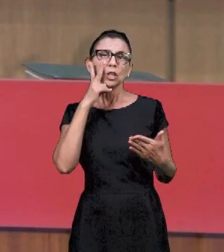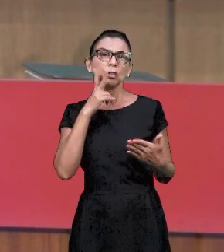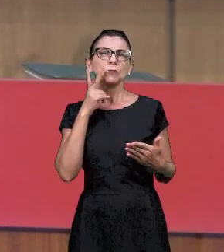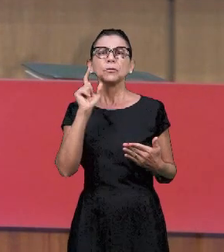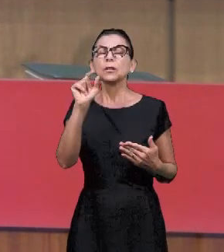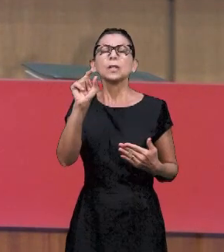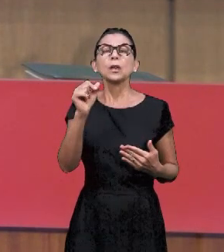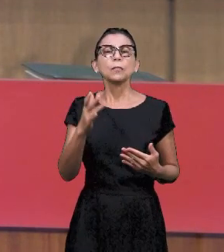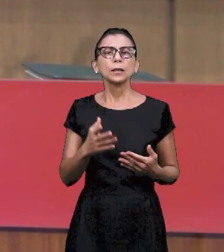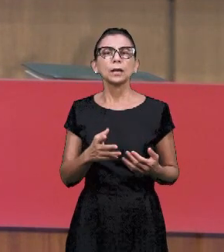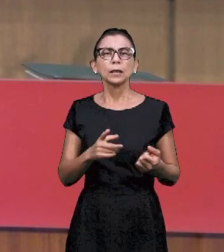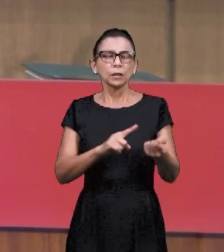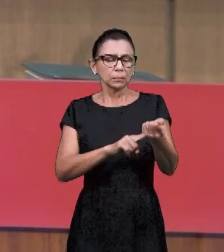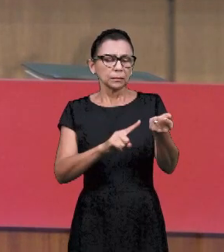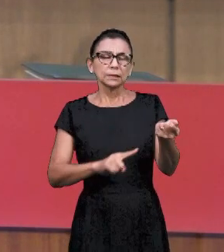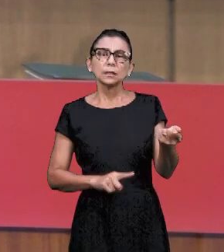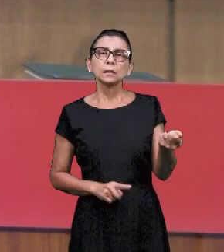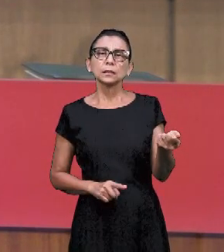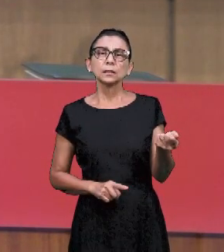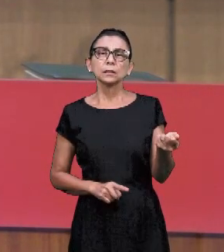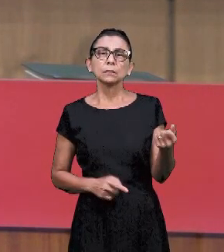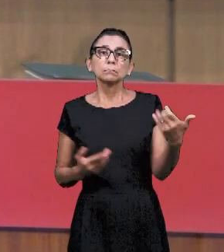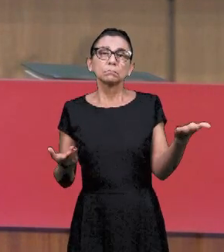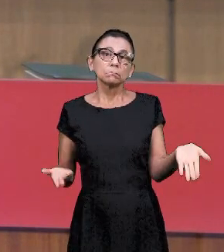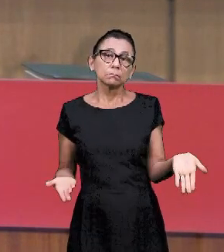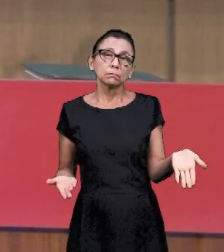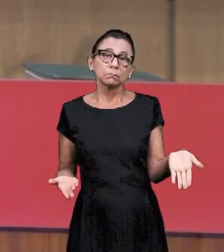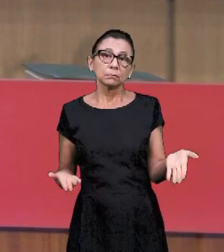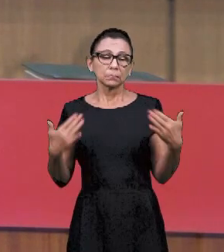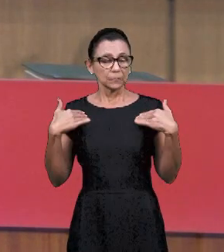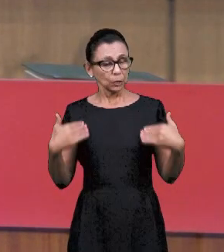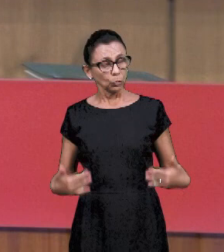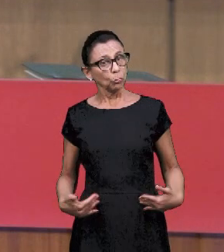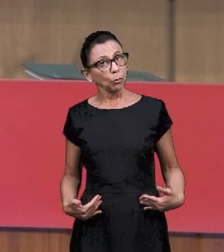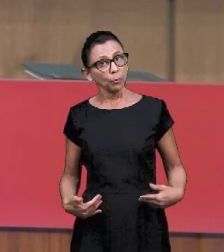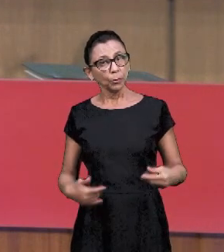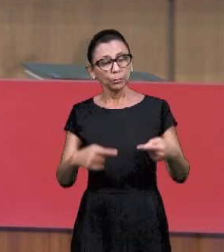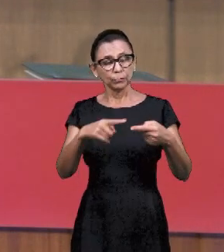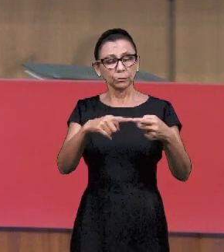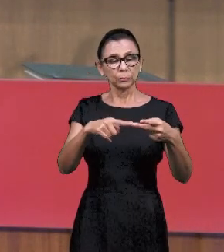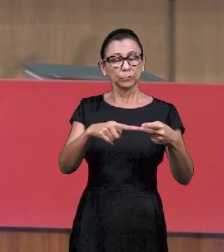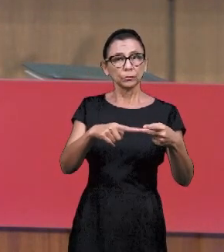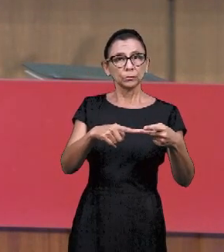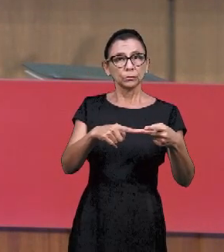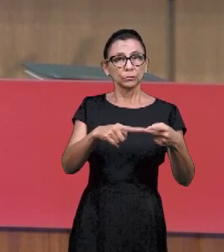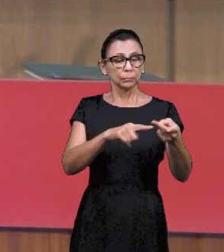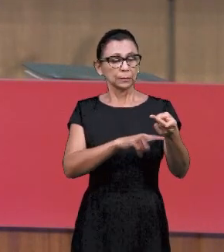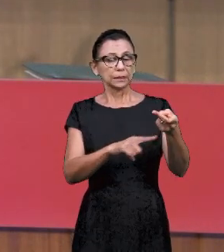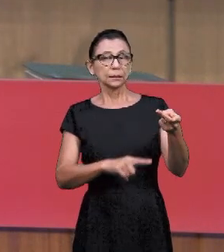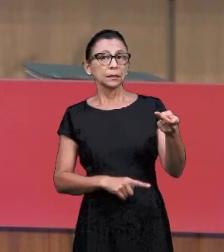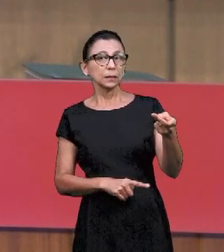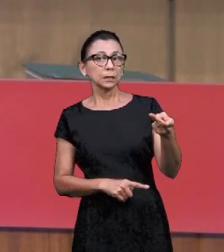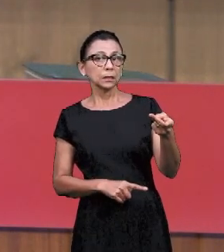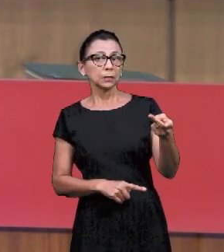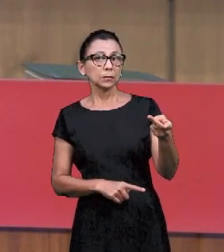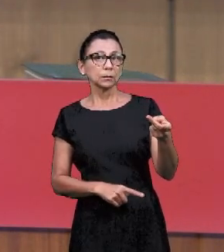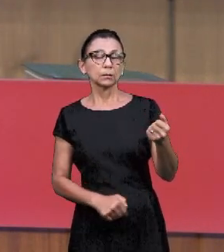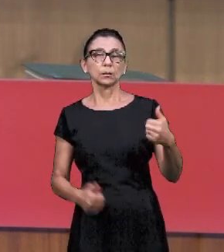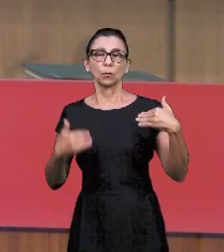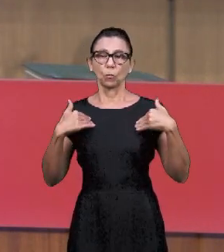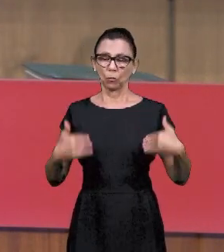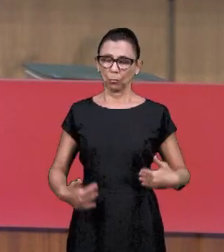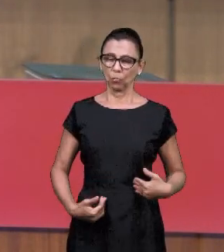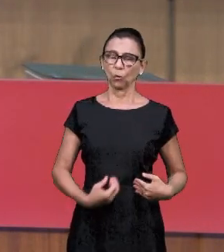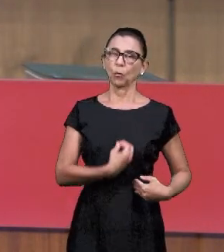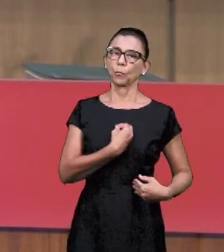А вино – метафора. Да, Иисус сам сказал. Это кровь Нового Завета. Это тело